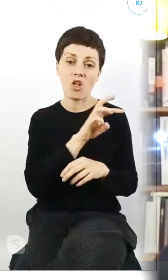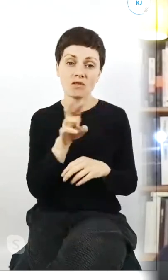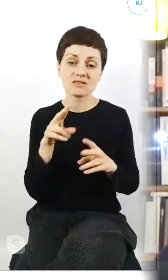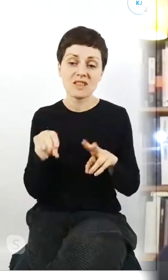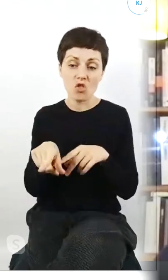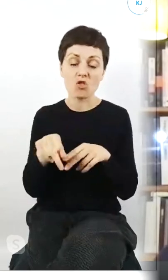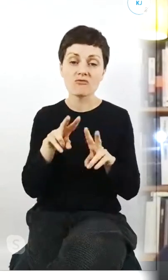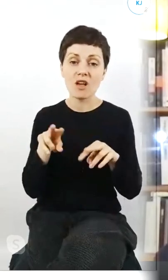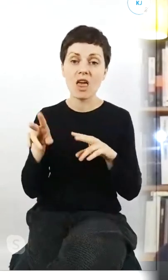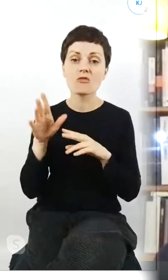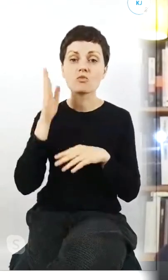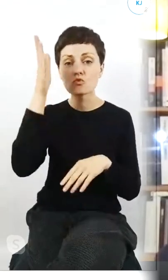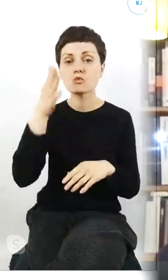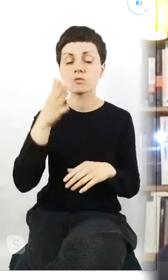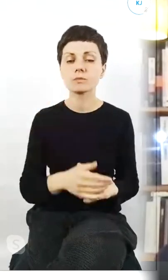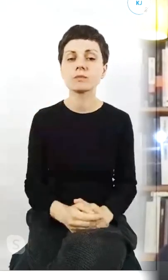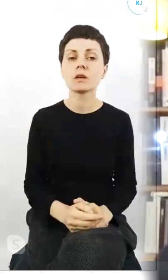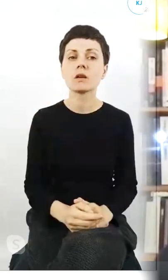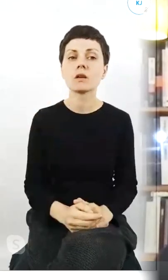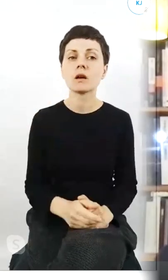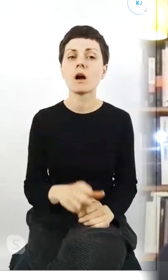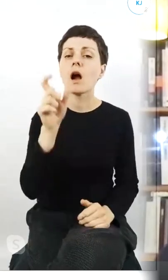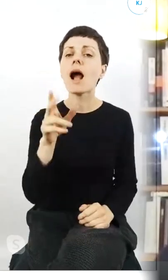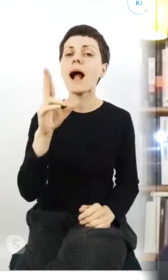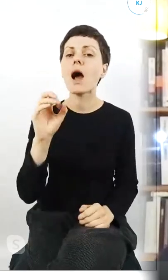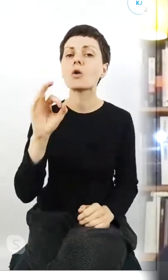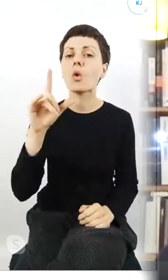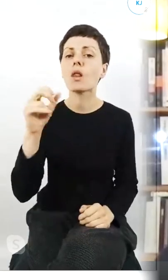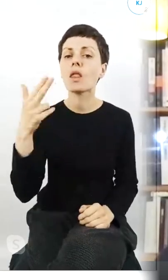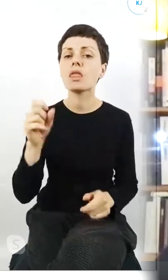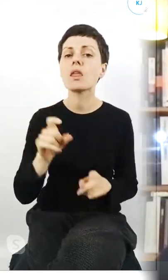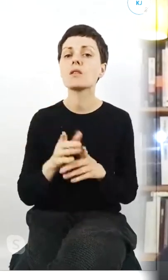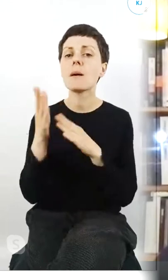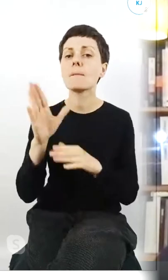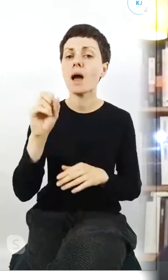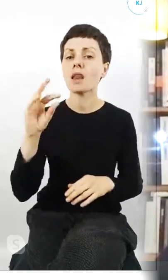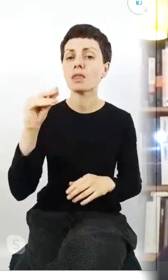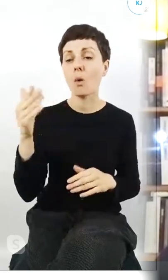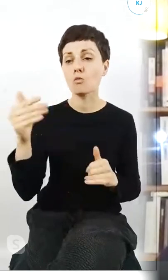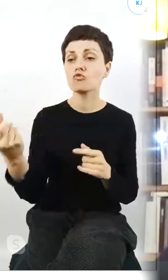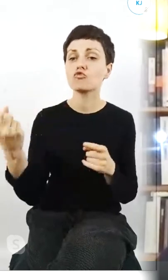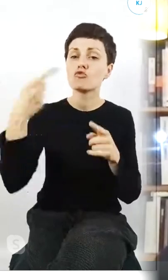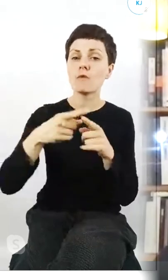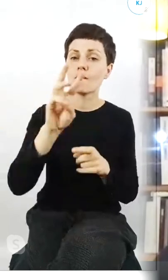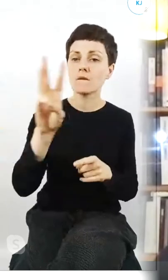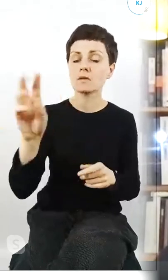Jeżeli jeszcze byście, nie wiem, Karolina i Bartek też dopowiedzieli jeszcze swoje tutaj